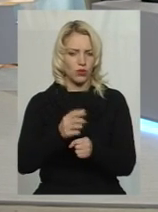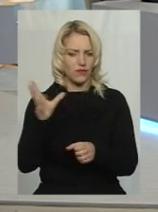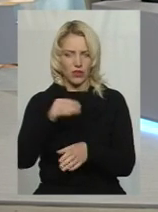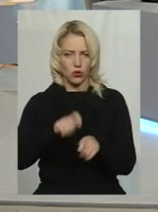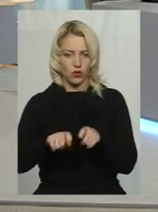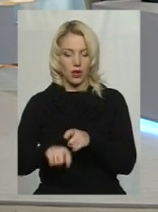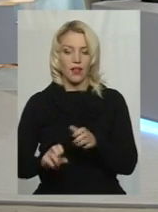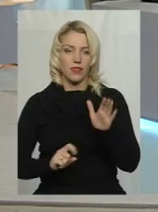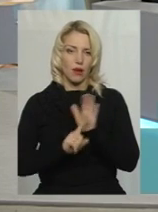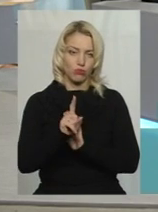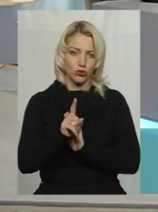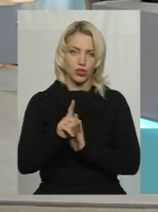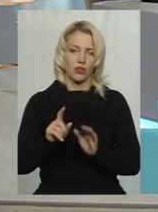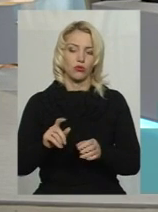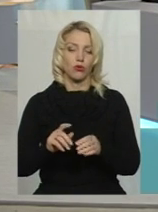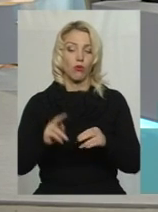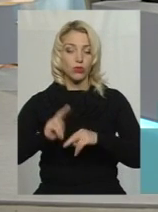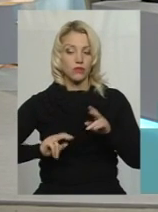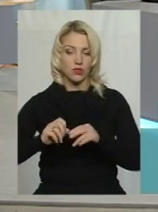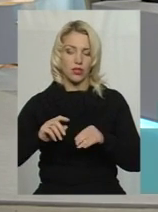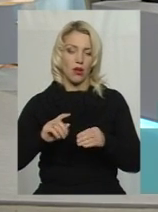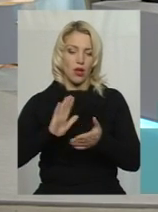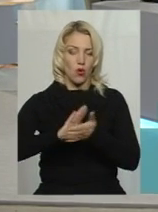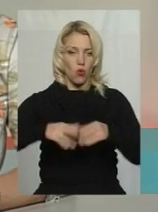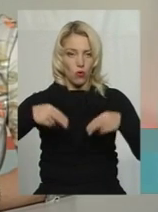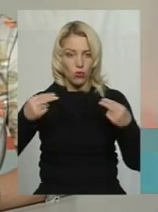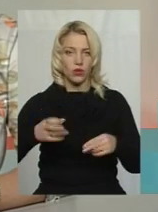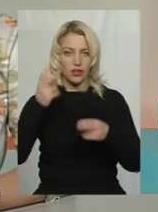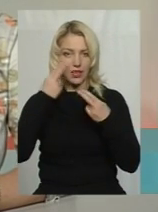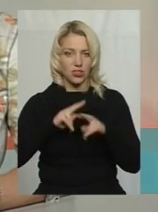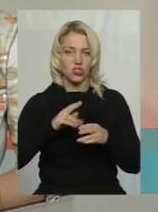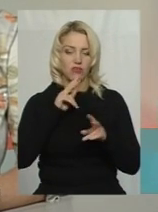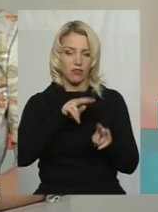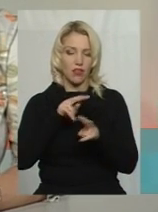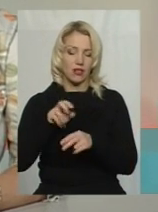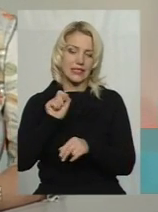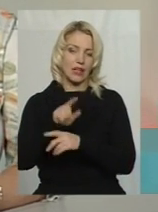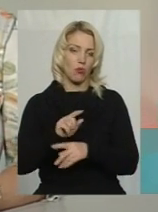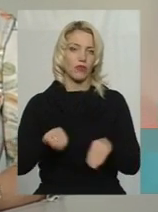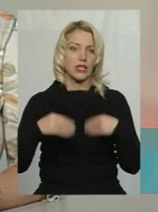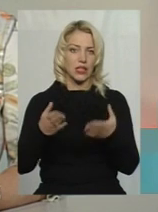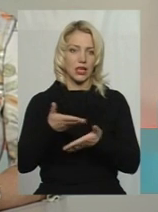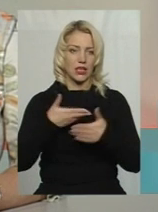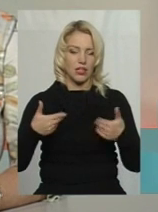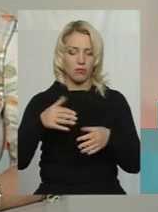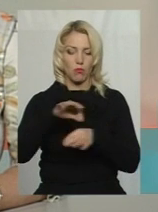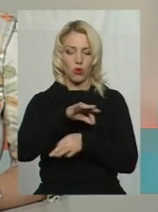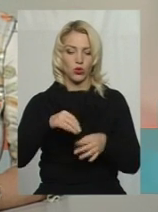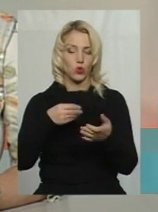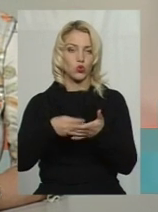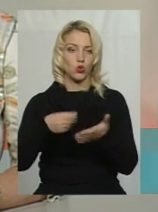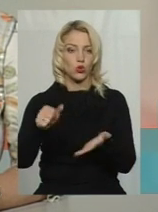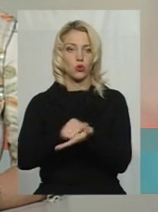заключаємо угоди на надання послуг по технічному нагляду. Замовник надає нам проєктно-кошторисну